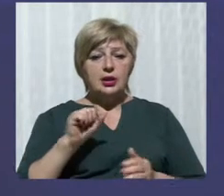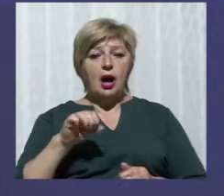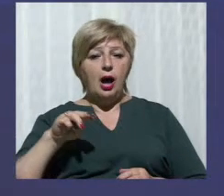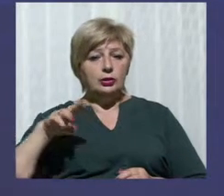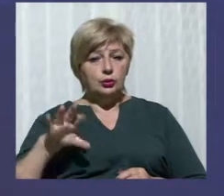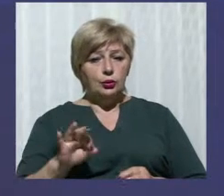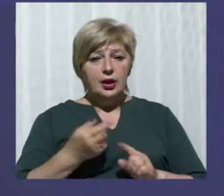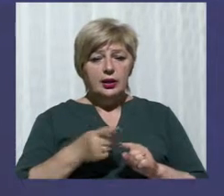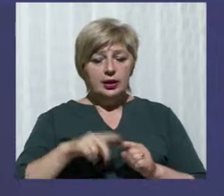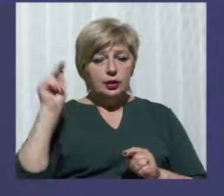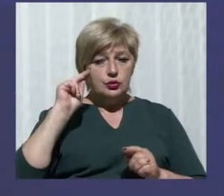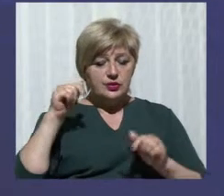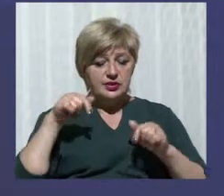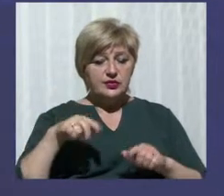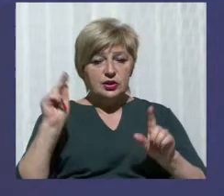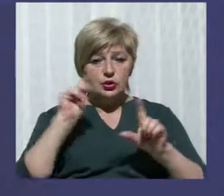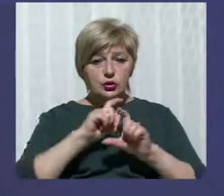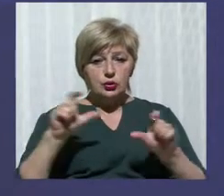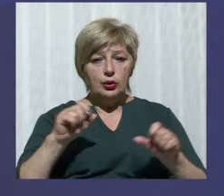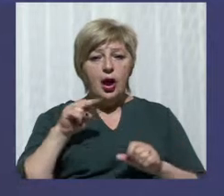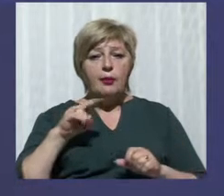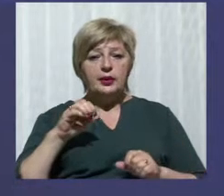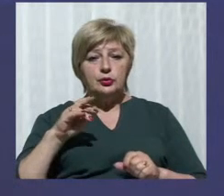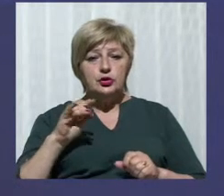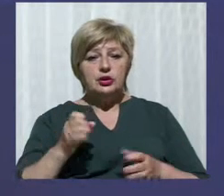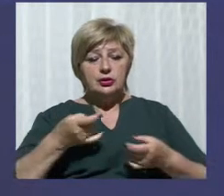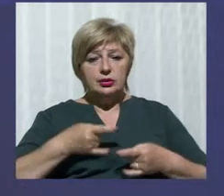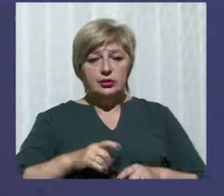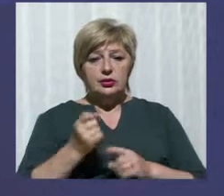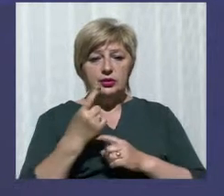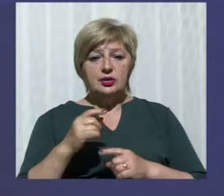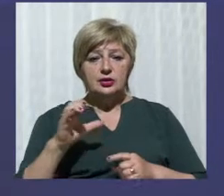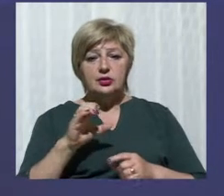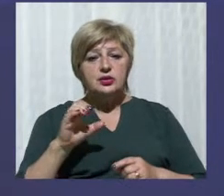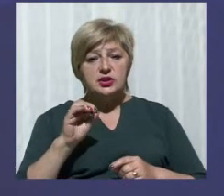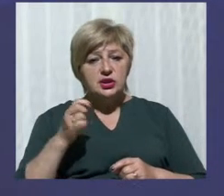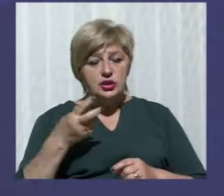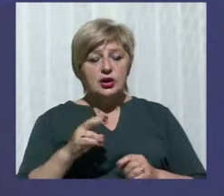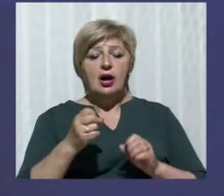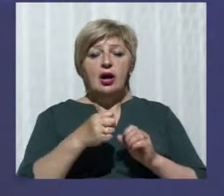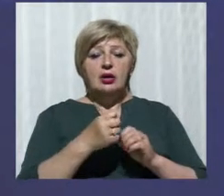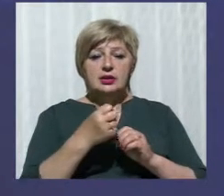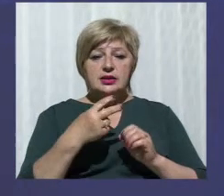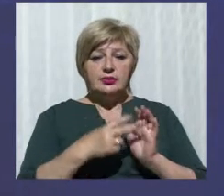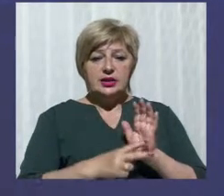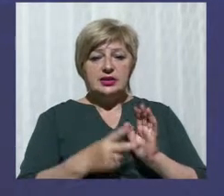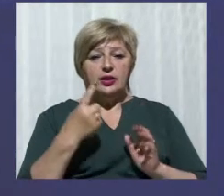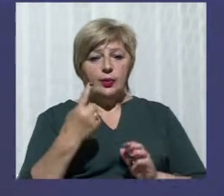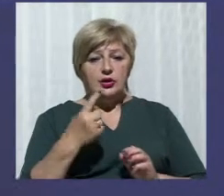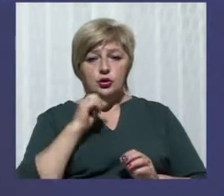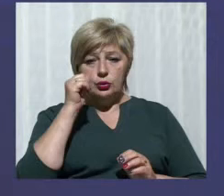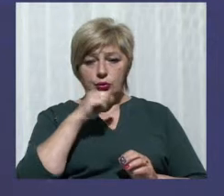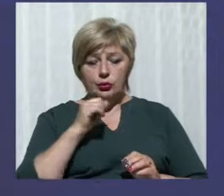у цій школі. Дмитро Петрушенко народився 11 січня 1971 року. Довгий час працював